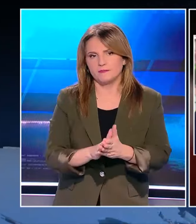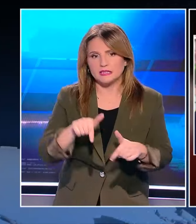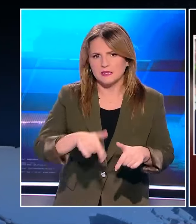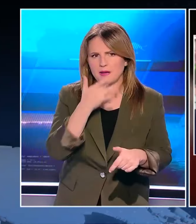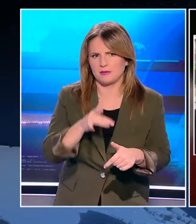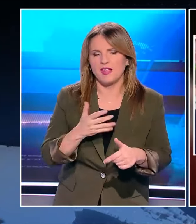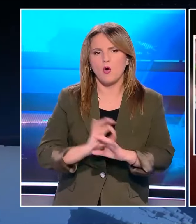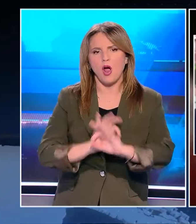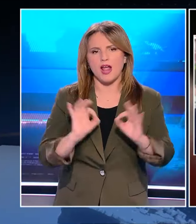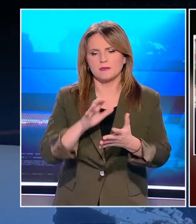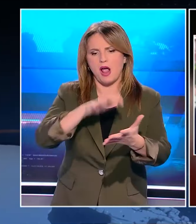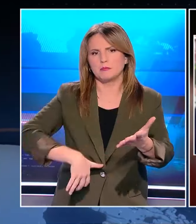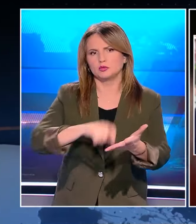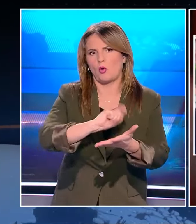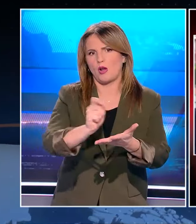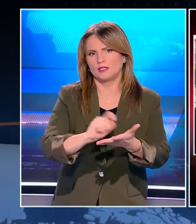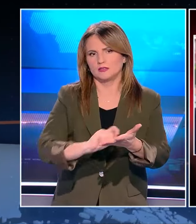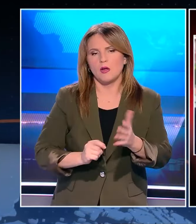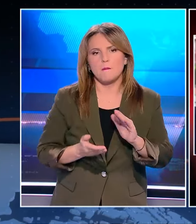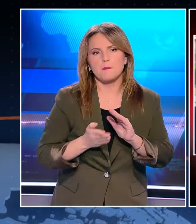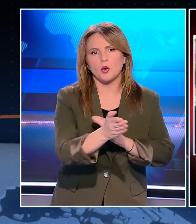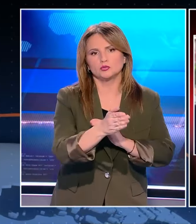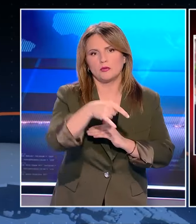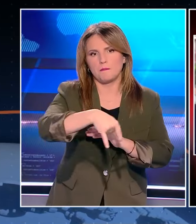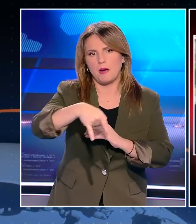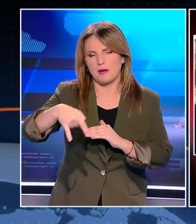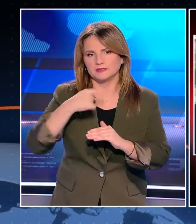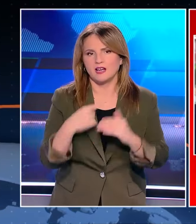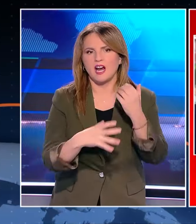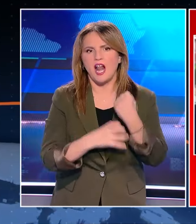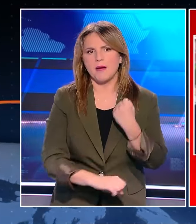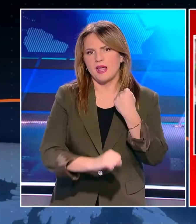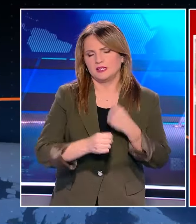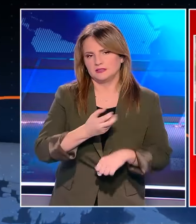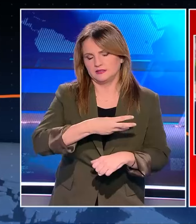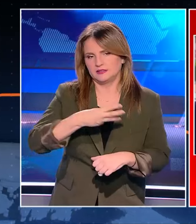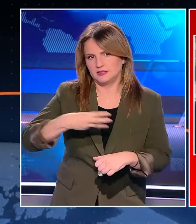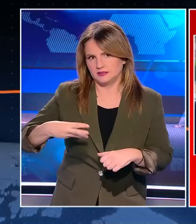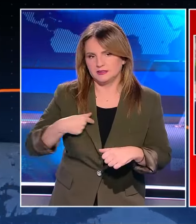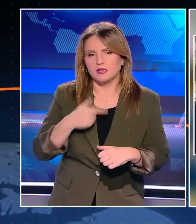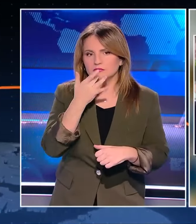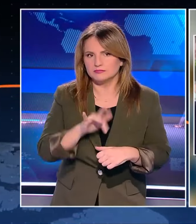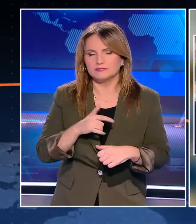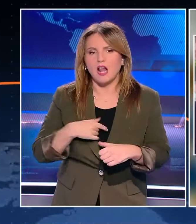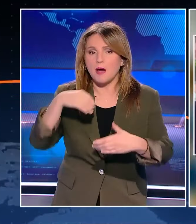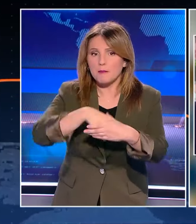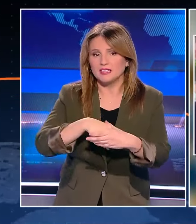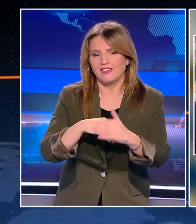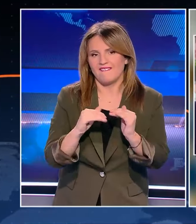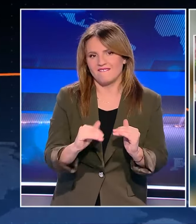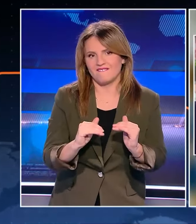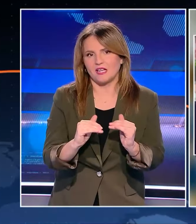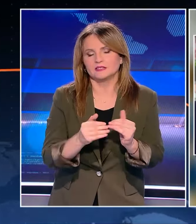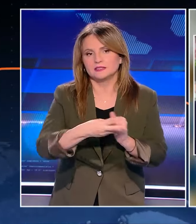παραιτηθώ και έχω ήδη έτοιμη την επιστολή μου προς τον κύριο Παπά Και από την θέση της γραμματέας της κοινοβουλευτικής ομάδας του ΣΥΡΙΖΑ Παραμένετε στη δύναμη του ΣΥΡΙΖΑ